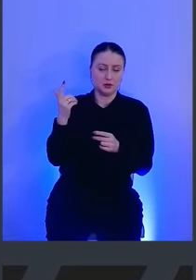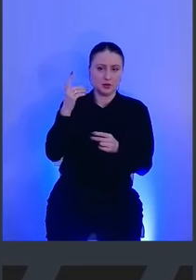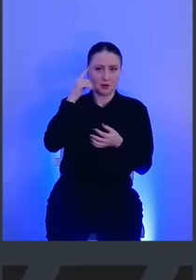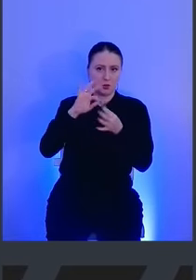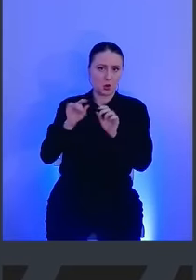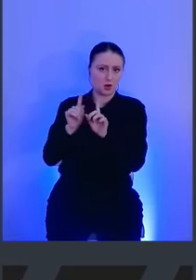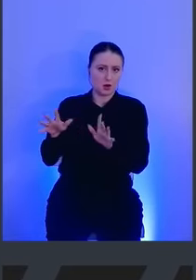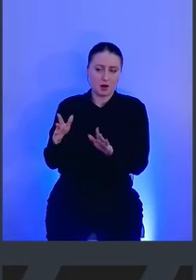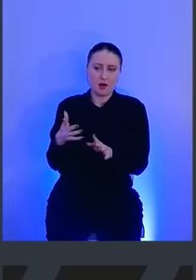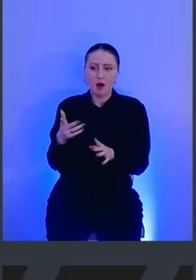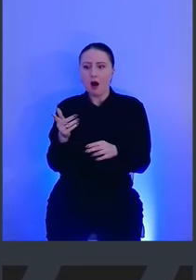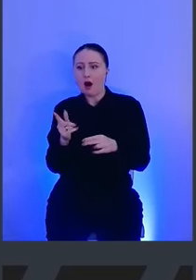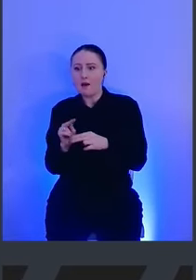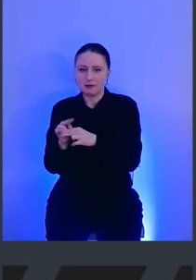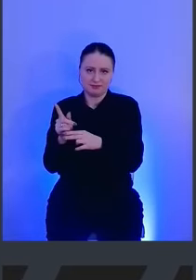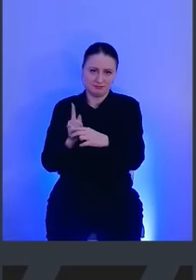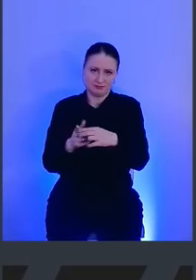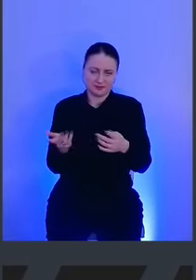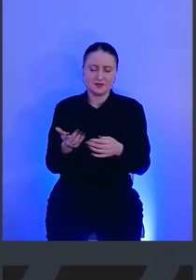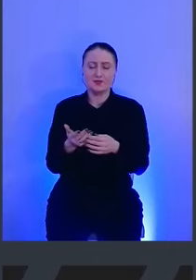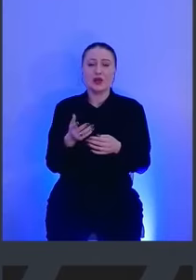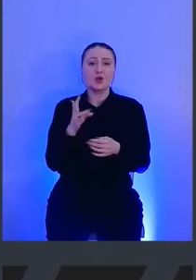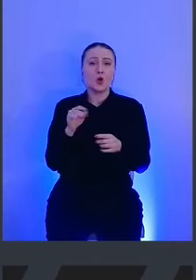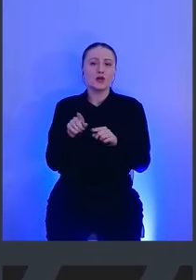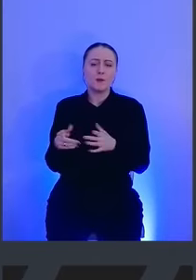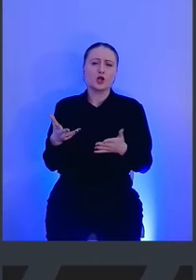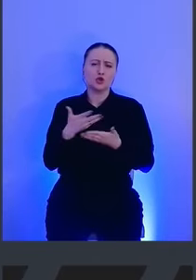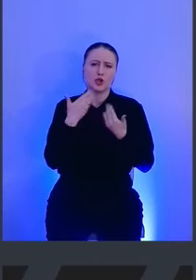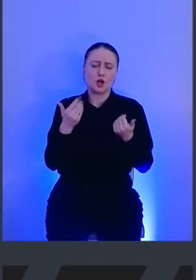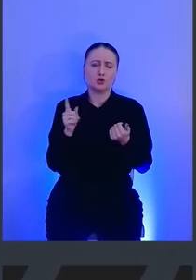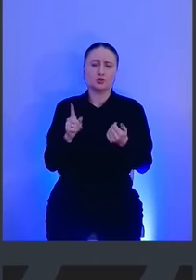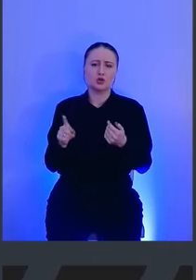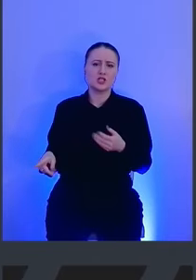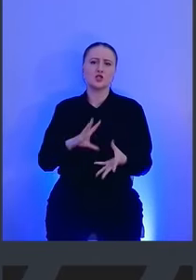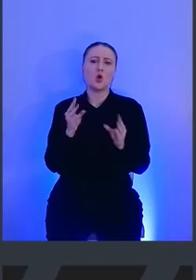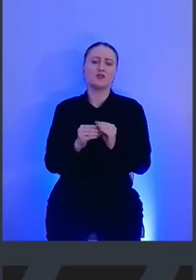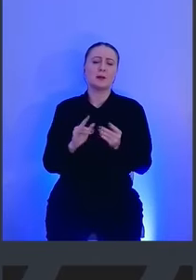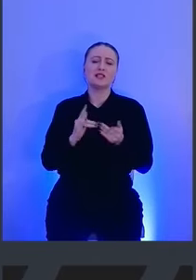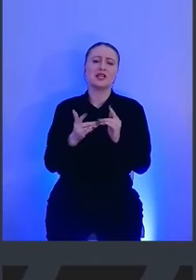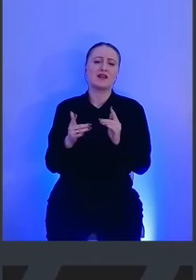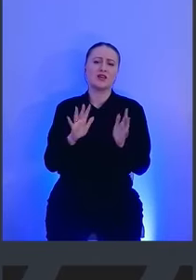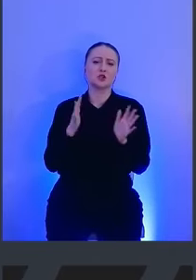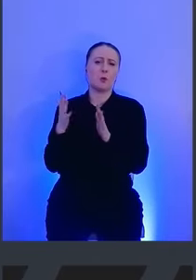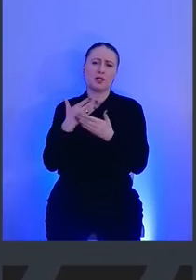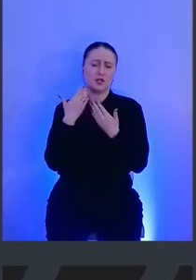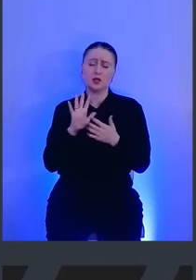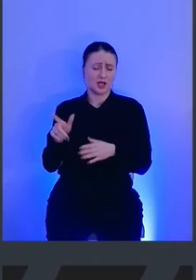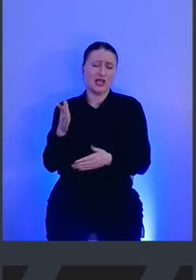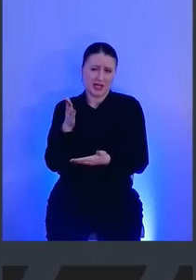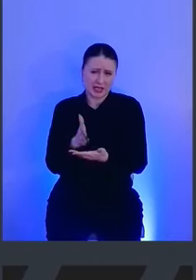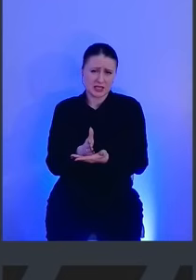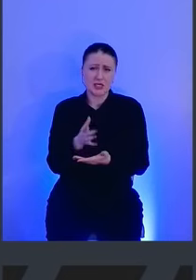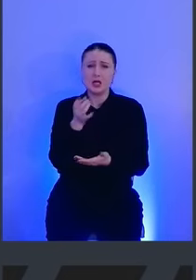поделаешь. Но, конечно же, там не совсем нет такого, что прямо совсем нет сетевых событий. Они есть, но